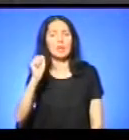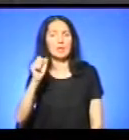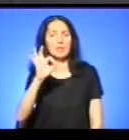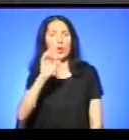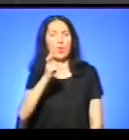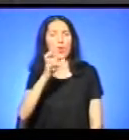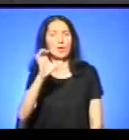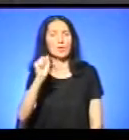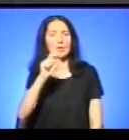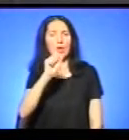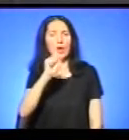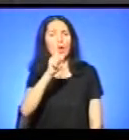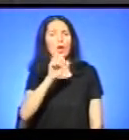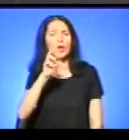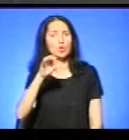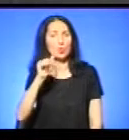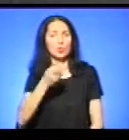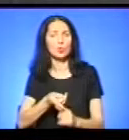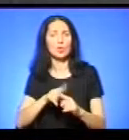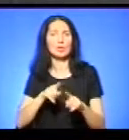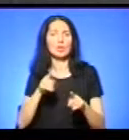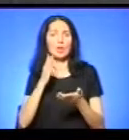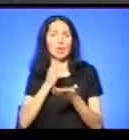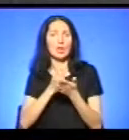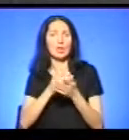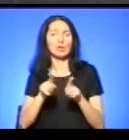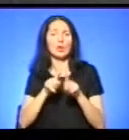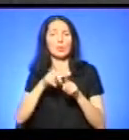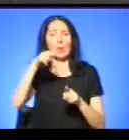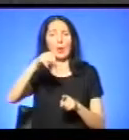оце якась призводить до того парникового ефекту, який ми зараз спостерігаємо.